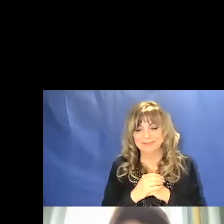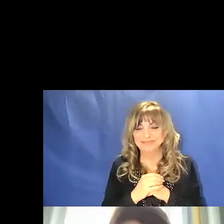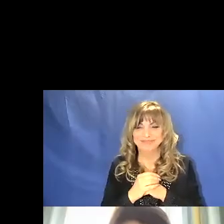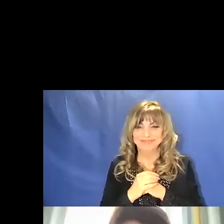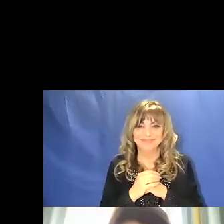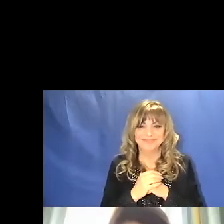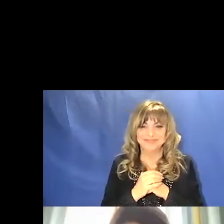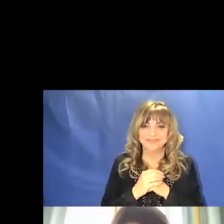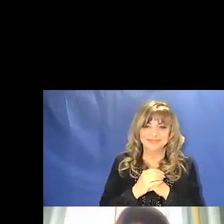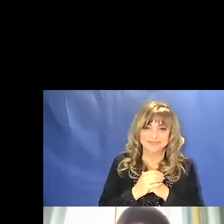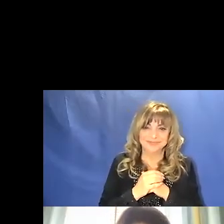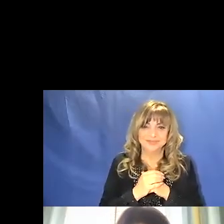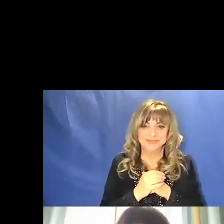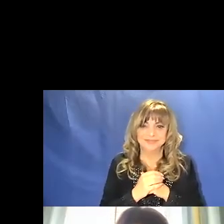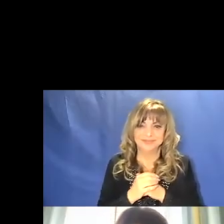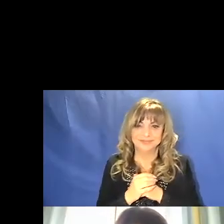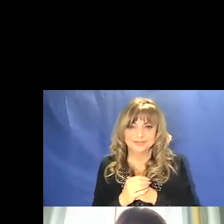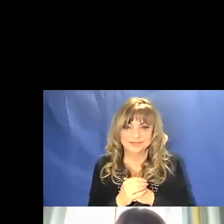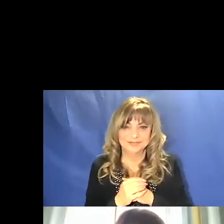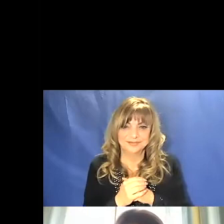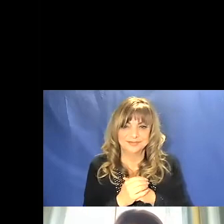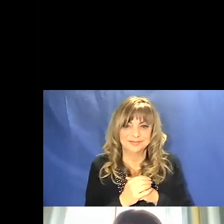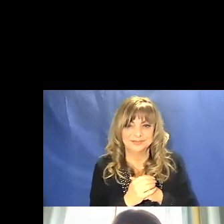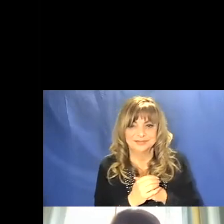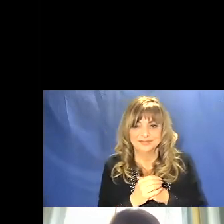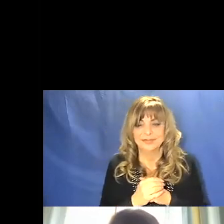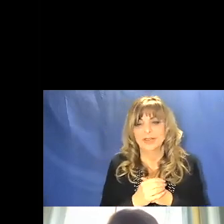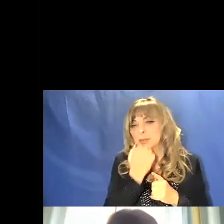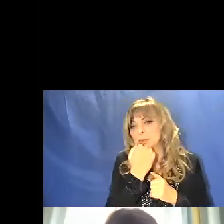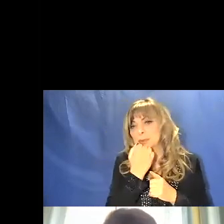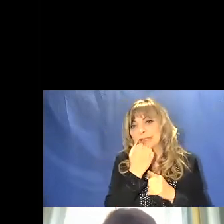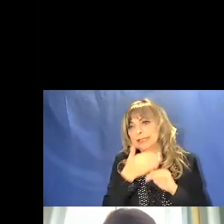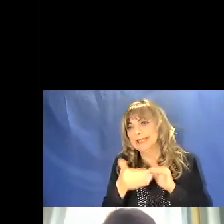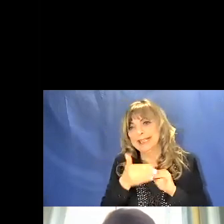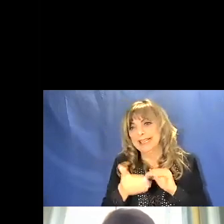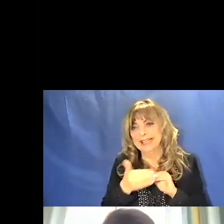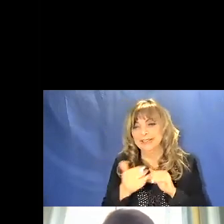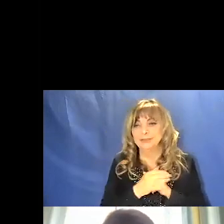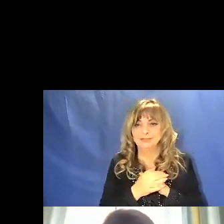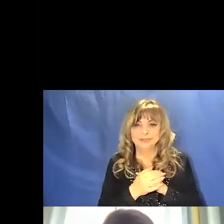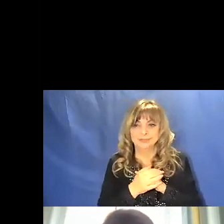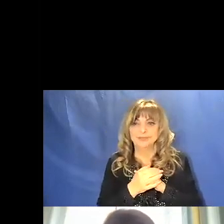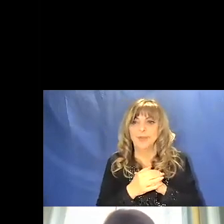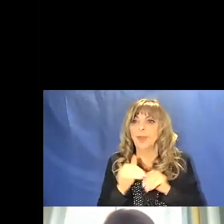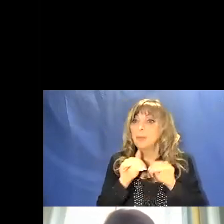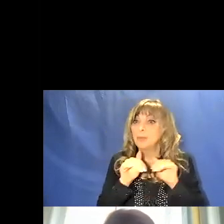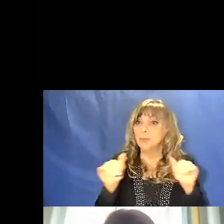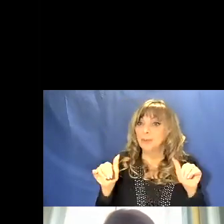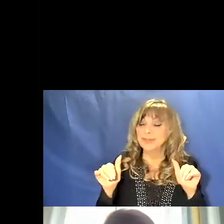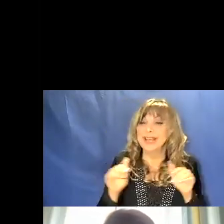Bene, bene, allora mi scuso per questo ritardo. Ti dicevo il museo